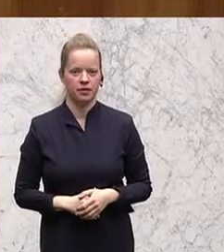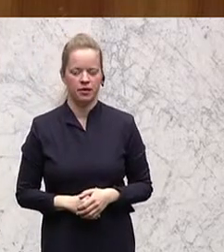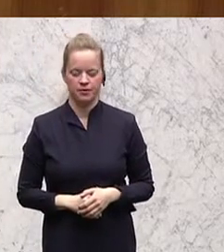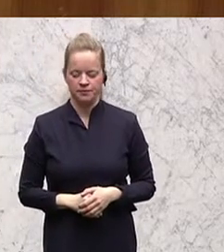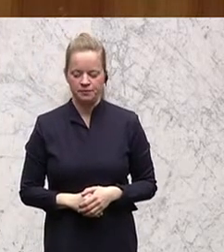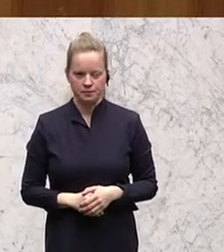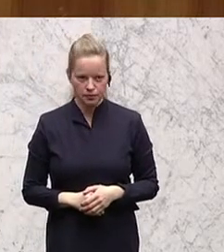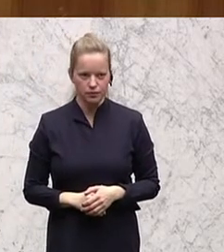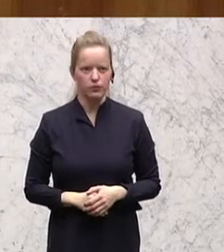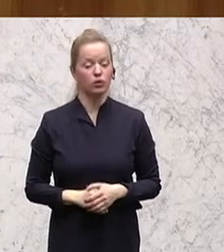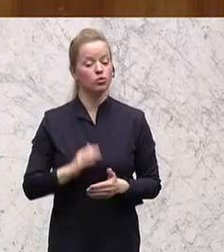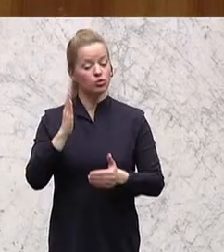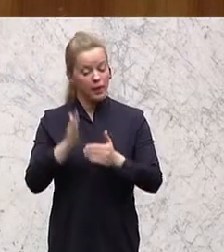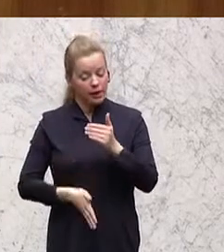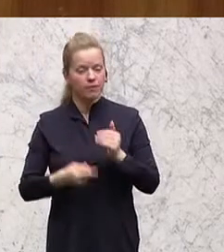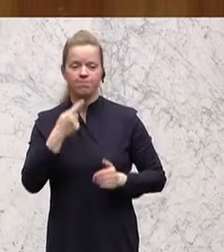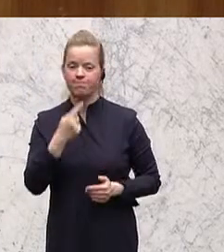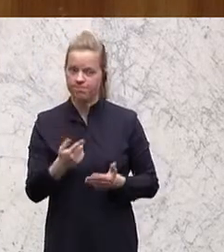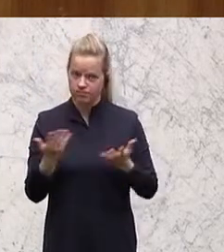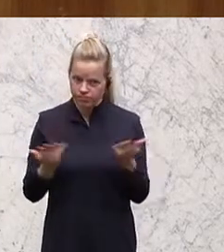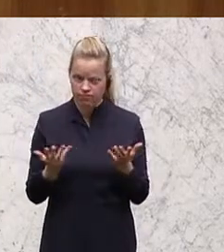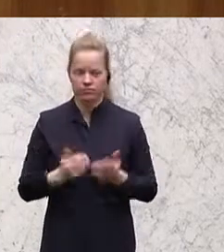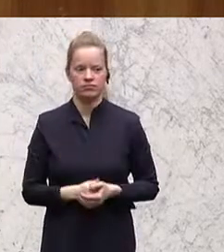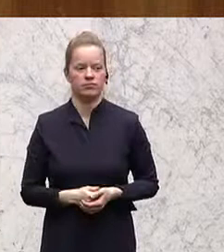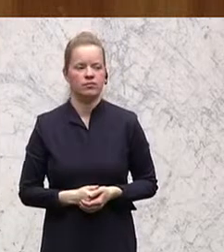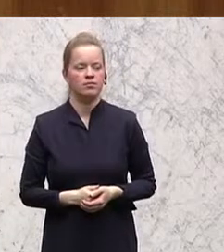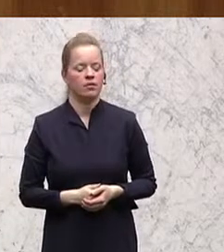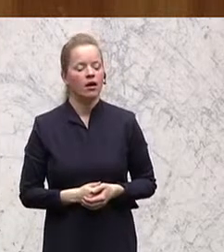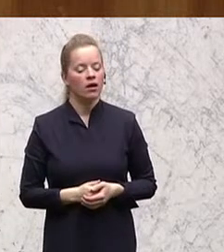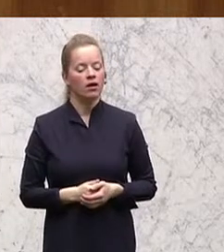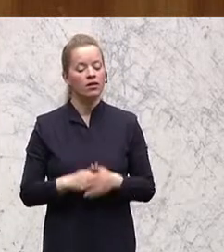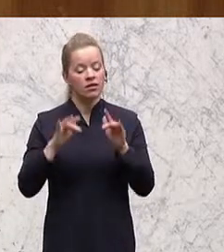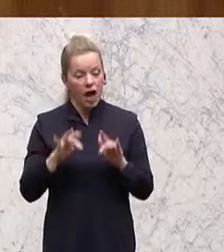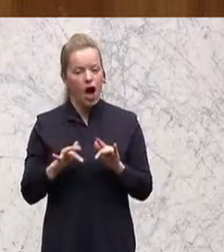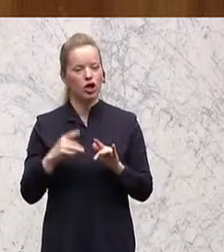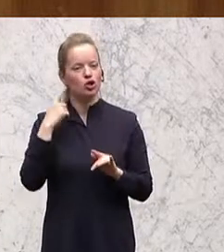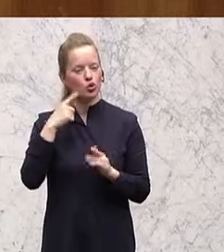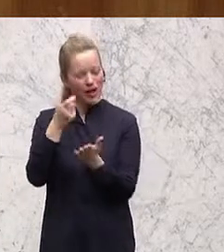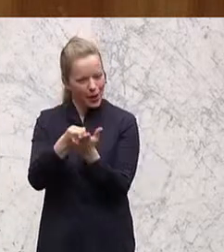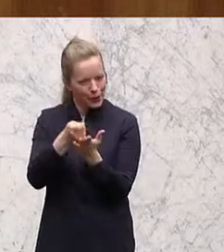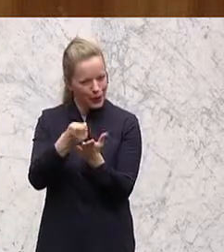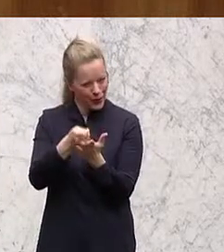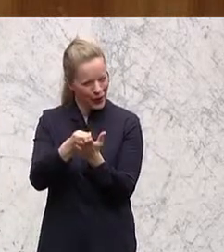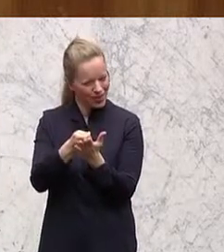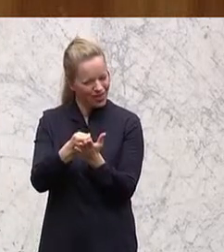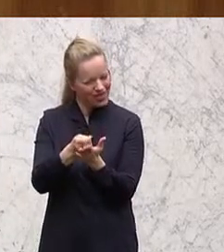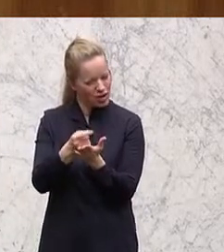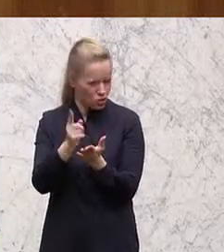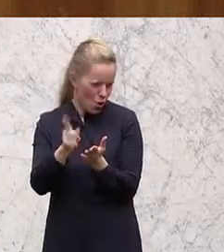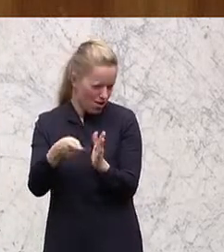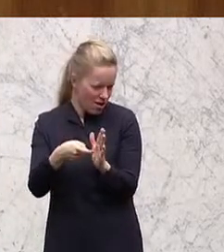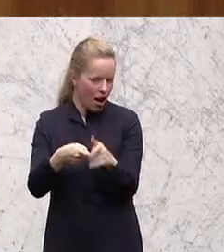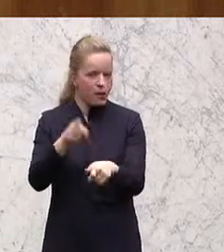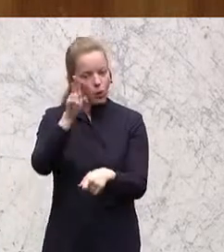Schlussendlich wollen wir auch durch nachgelagerte Studiengebühren den Universitäten einen finanziellen Freiraum noch bieten,